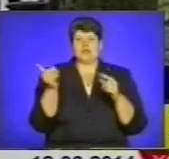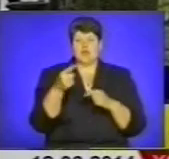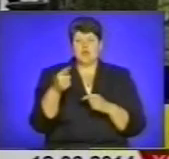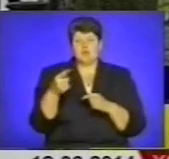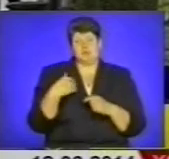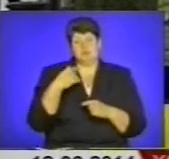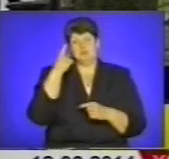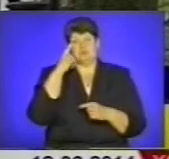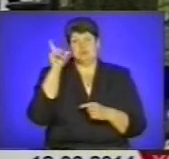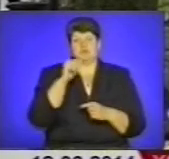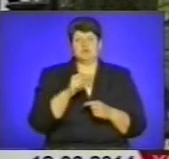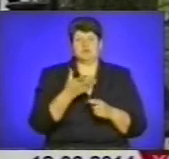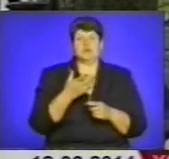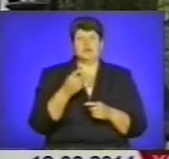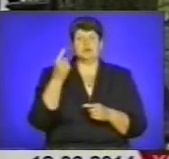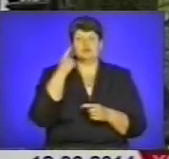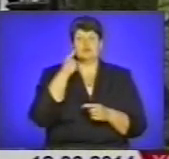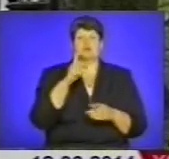Дело в тому, що оставатися тут буду на ПМЖ.